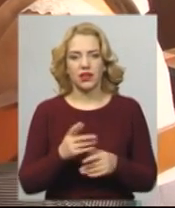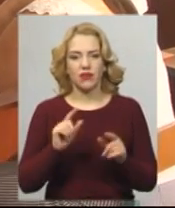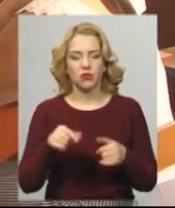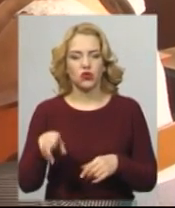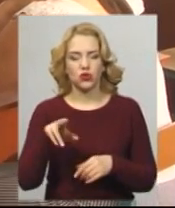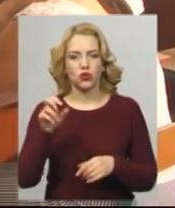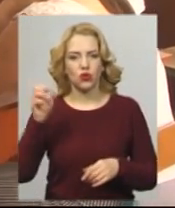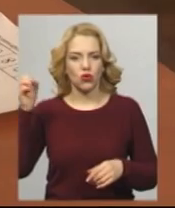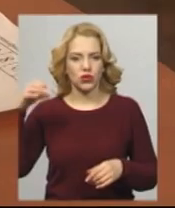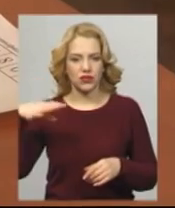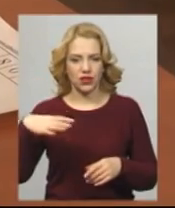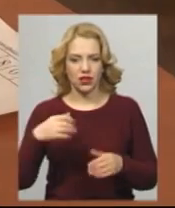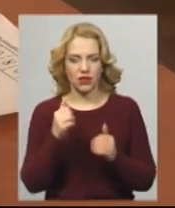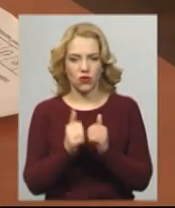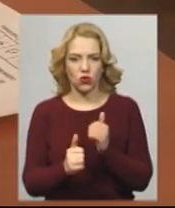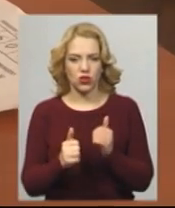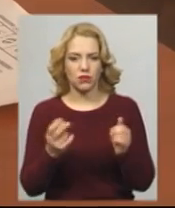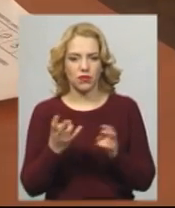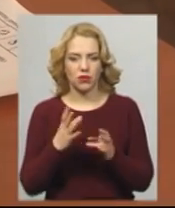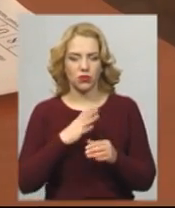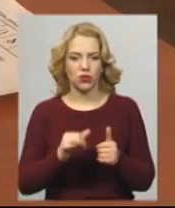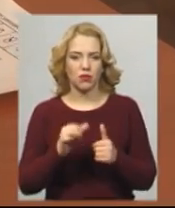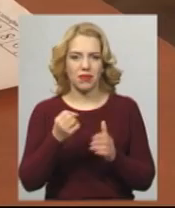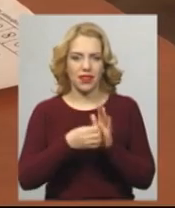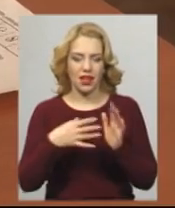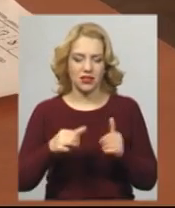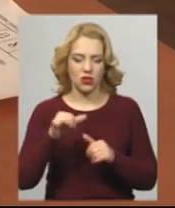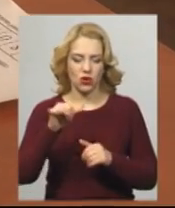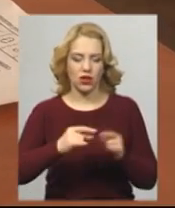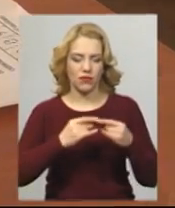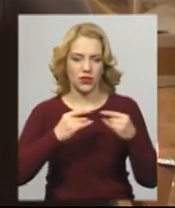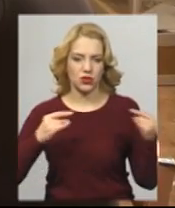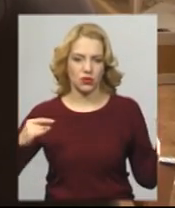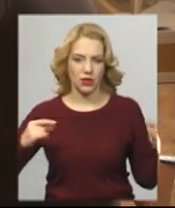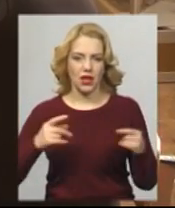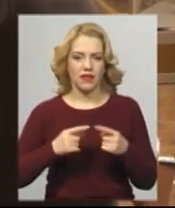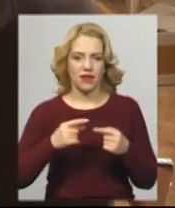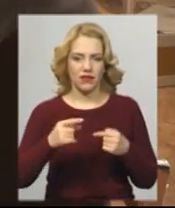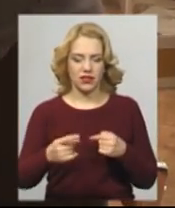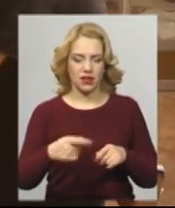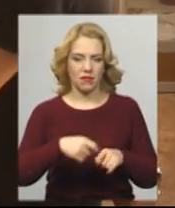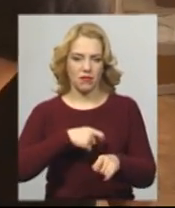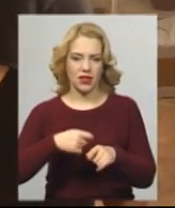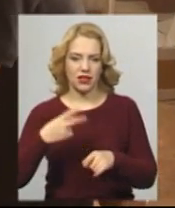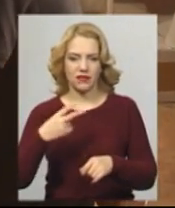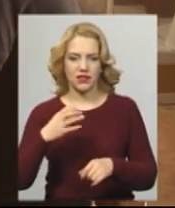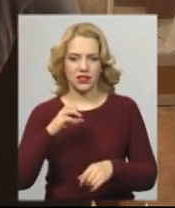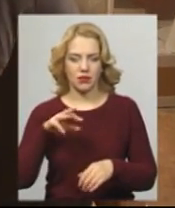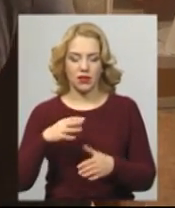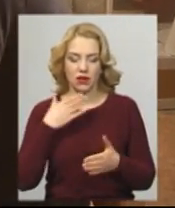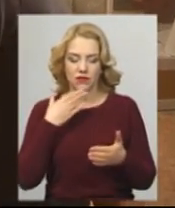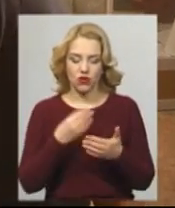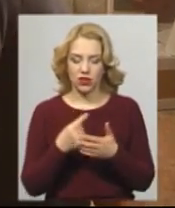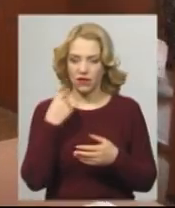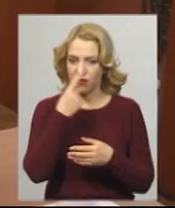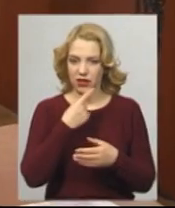аудиторії. В кожній має бути не більше 15 окремих столів для вступників на відстані метр 20 сантиметрів. Для особистих речей – окремий стіл. За процесом